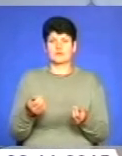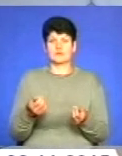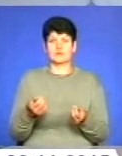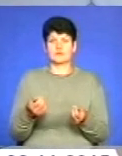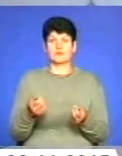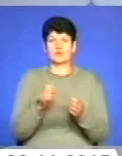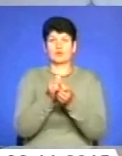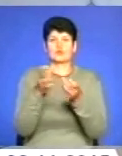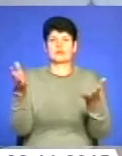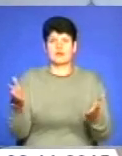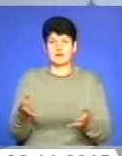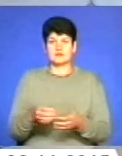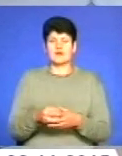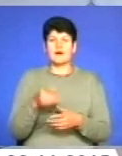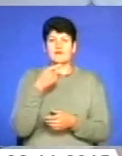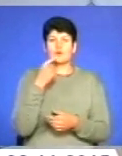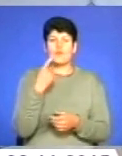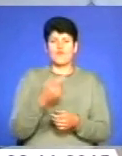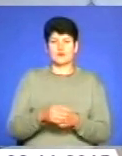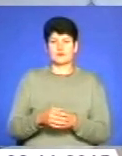порозкидається. А він каже,